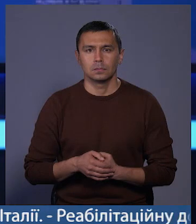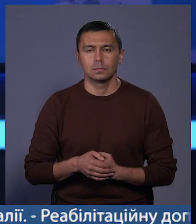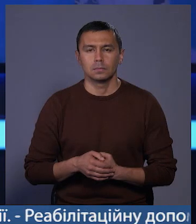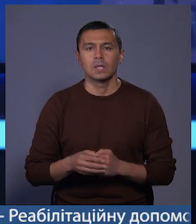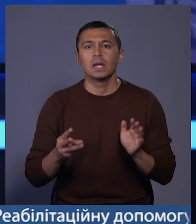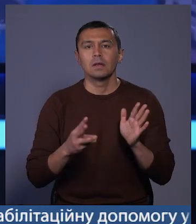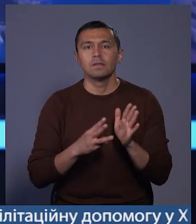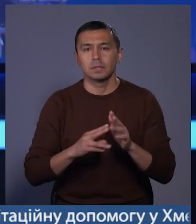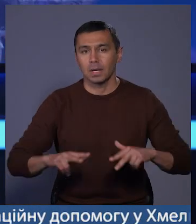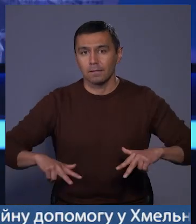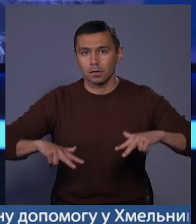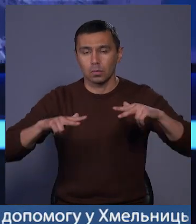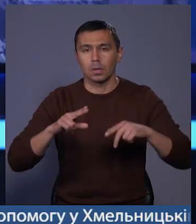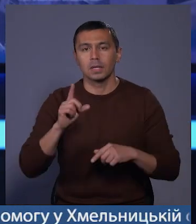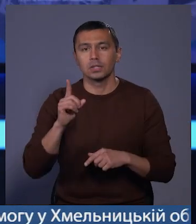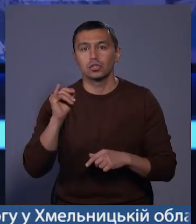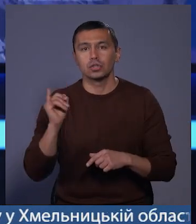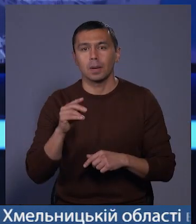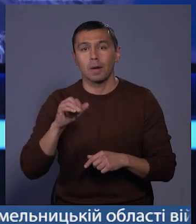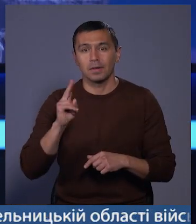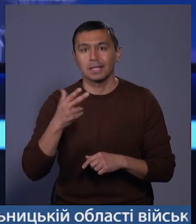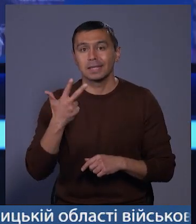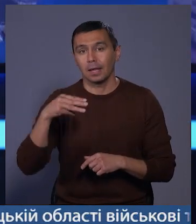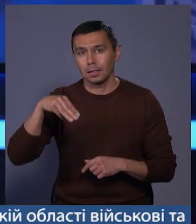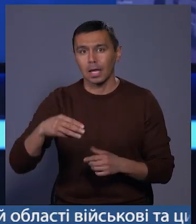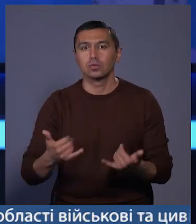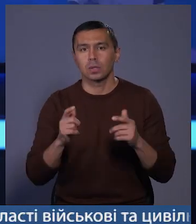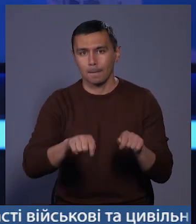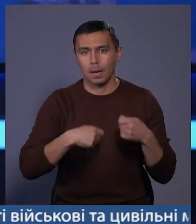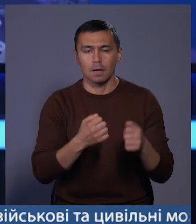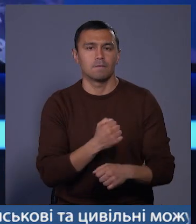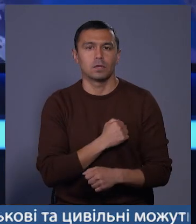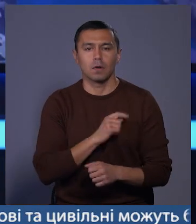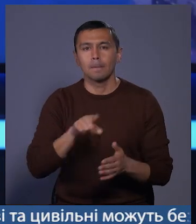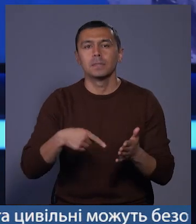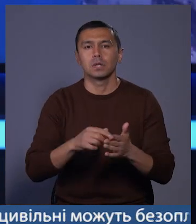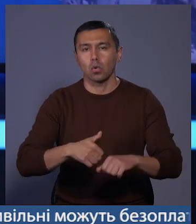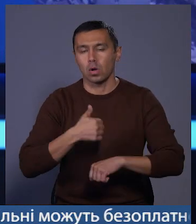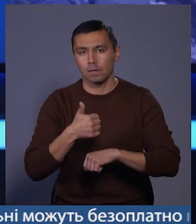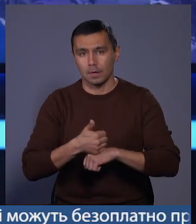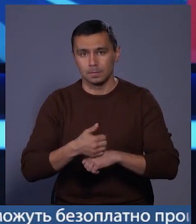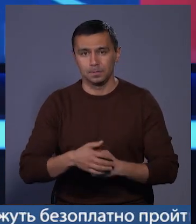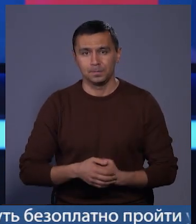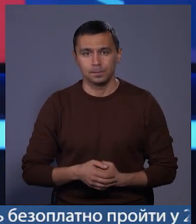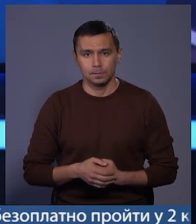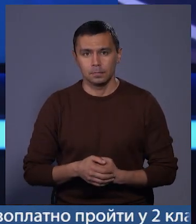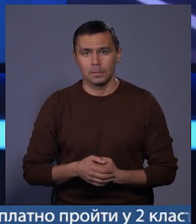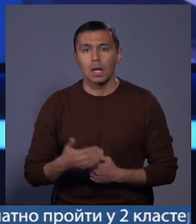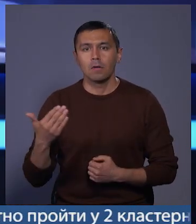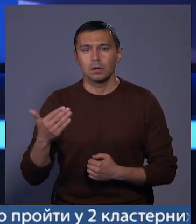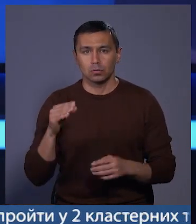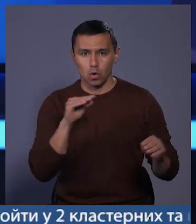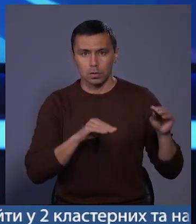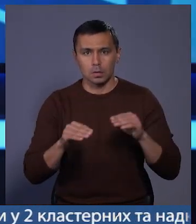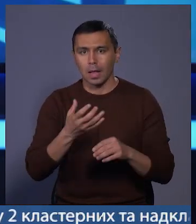Вісім квадрокоптерів DJI Mavic 3T сьогодні передав військовим міський голова Олександр Семчишин. Вони